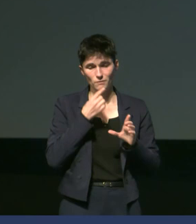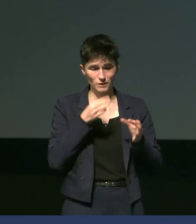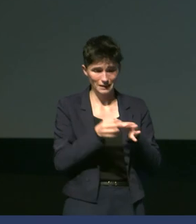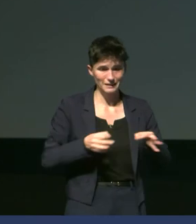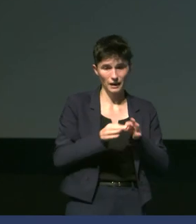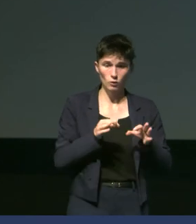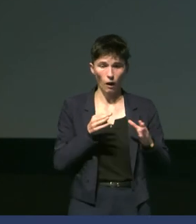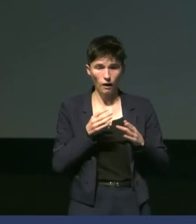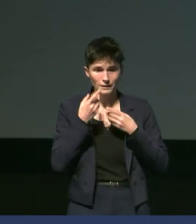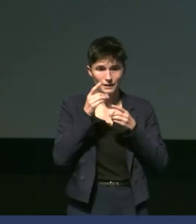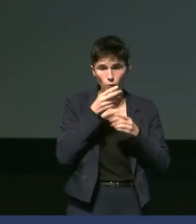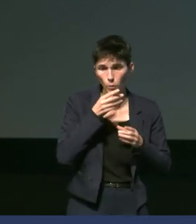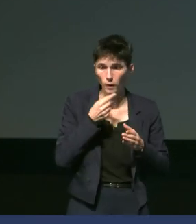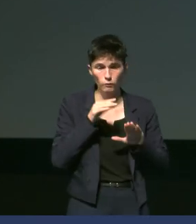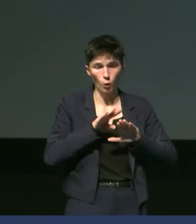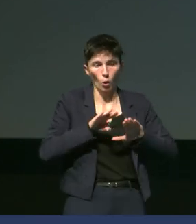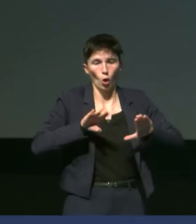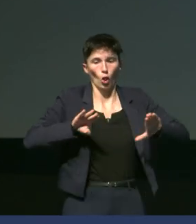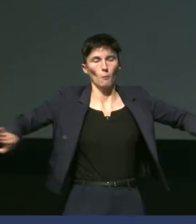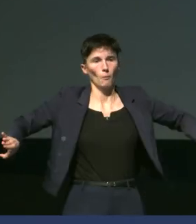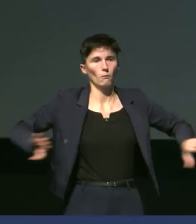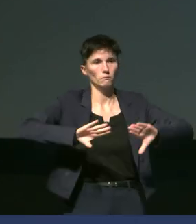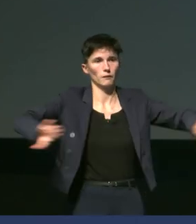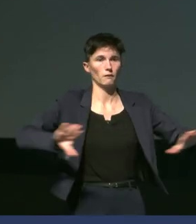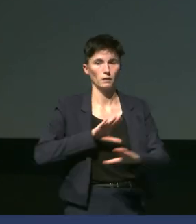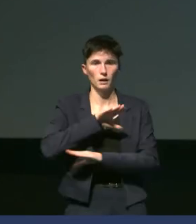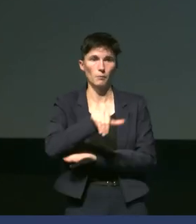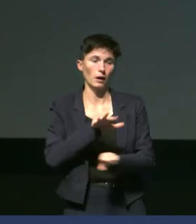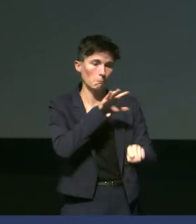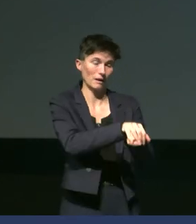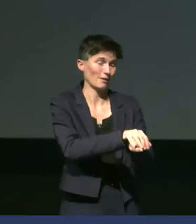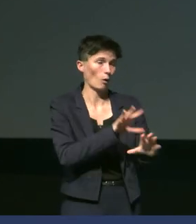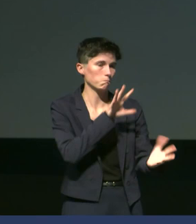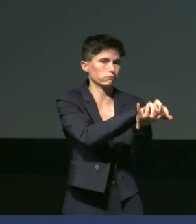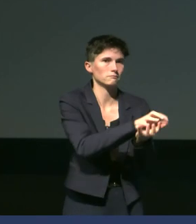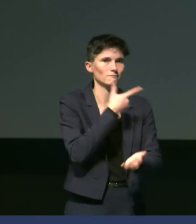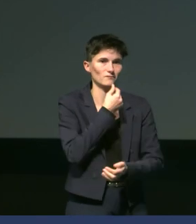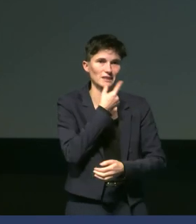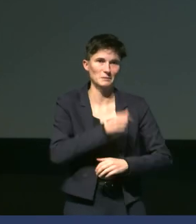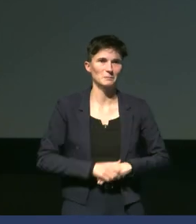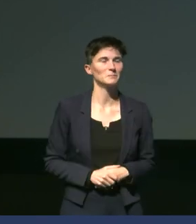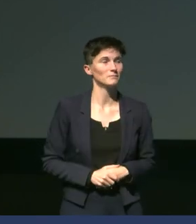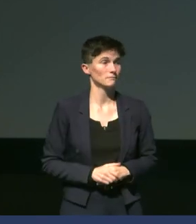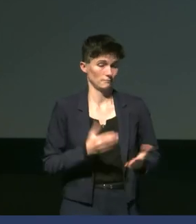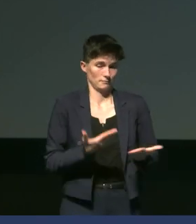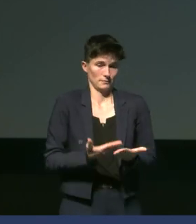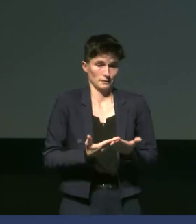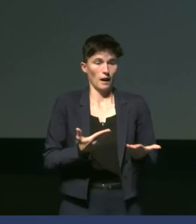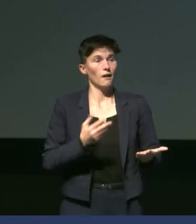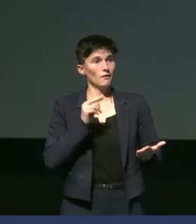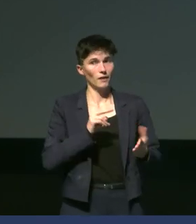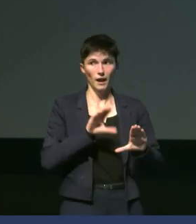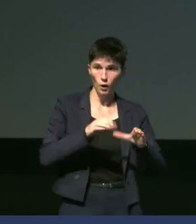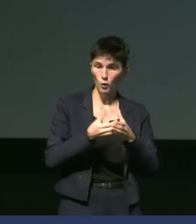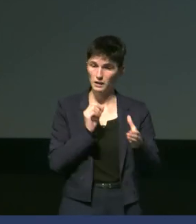retrouver un peu tassés sur le côté. Mais ce sera les premiers qui vont être prédatés à ce moment-là. Donc, en fait, l'avantage d'être dans ces